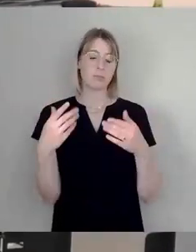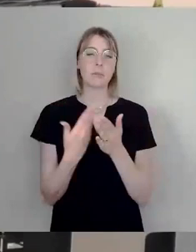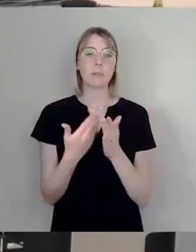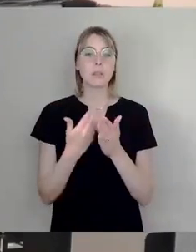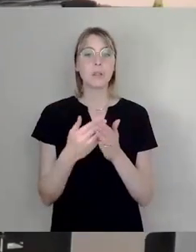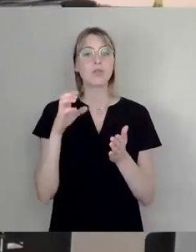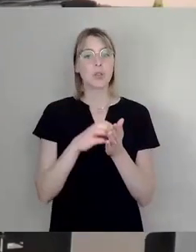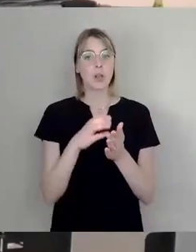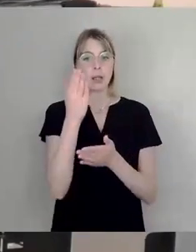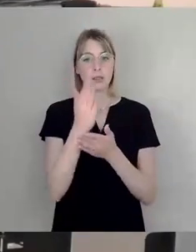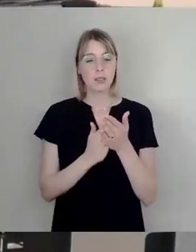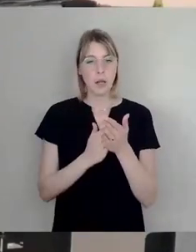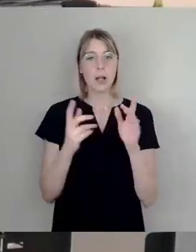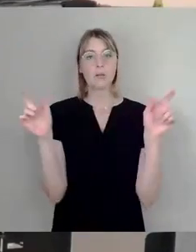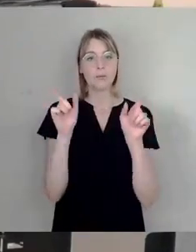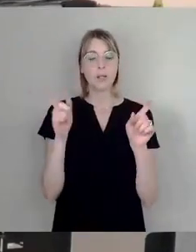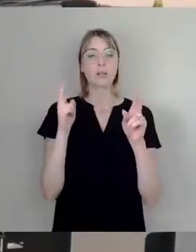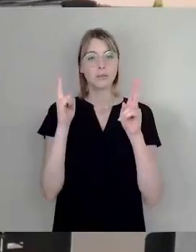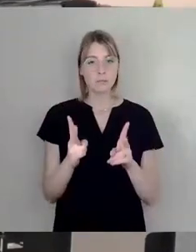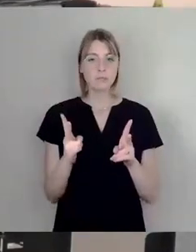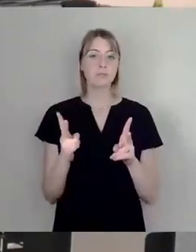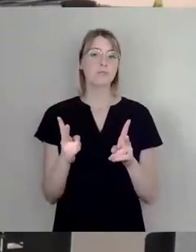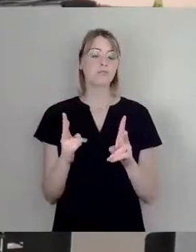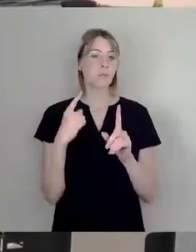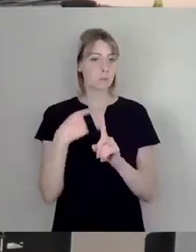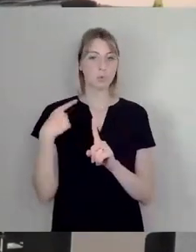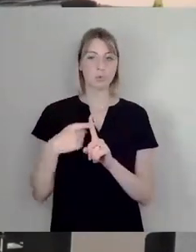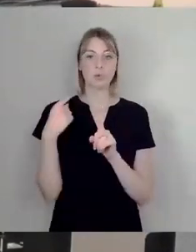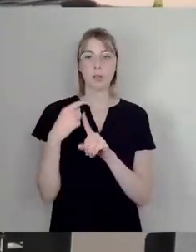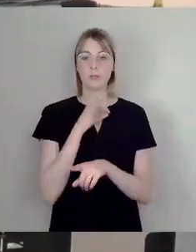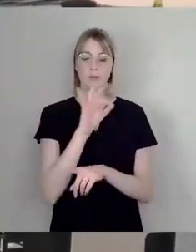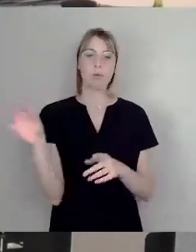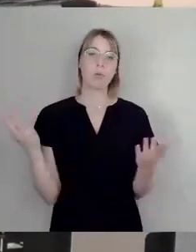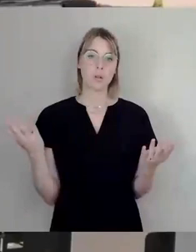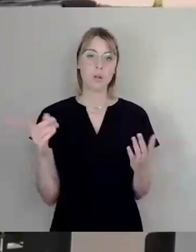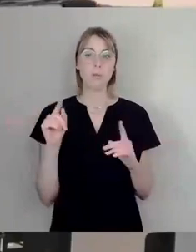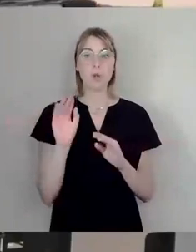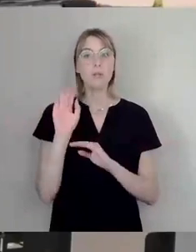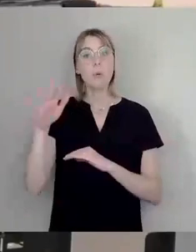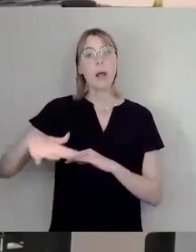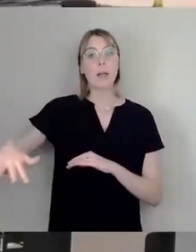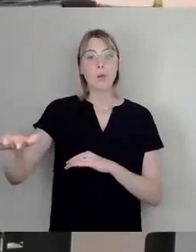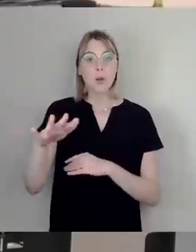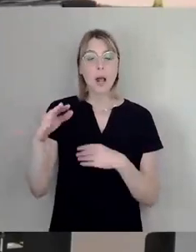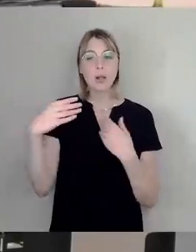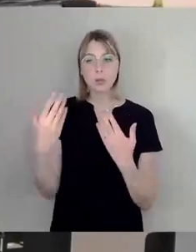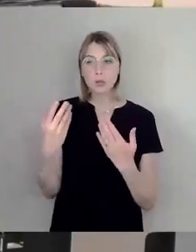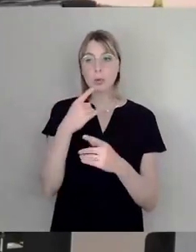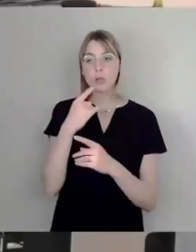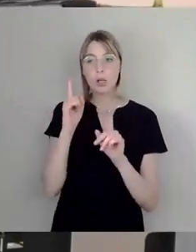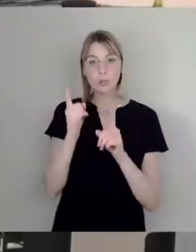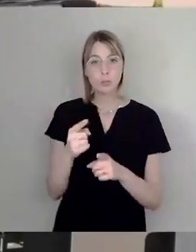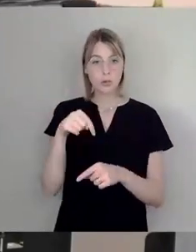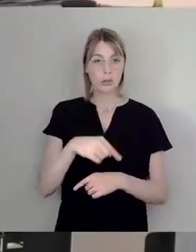hat eine gewisse Attraktivität. Also gerade, wenn es eben überregional sogar bekannt ist, wir haben hier in Dresden, wurde auch schon gesagt,